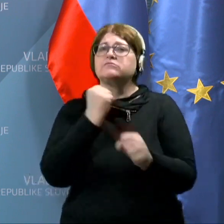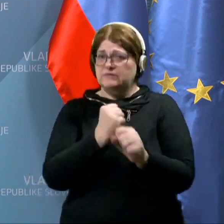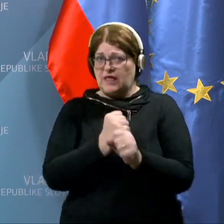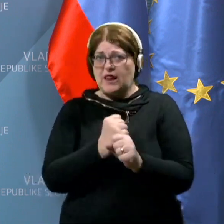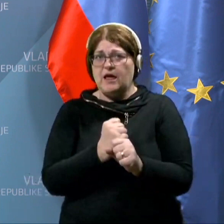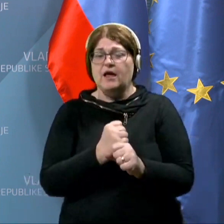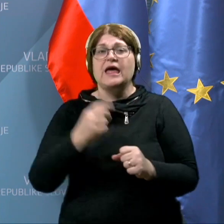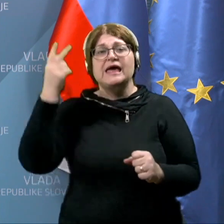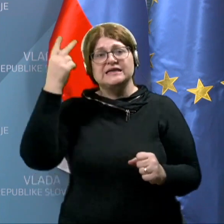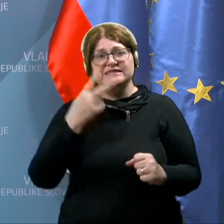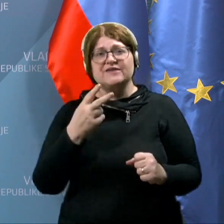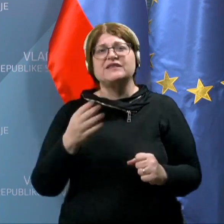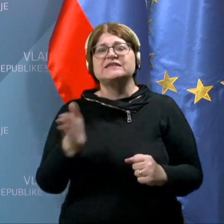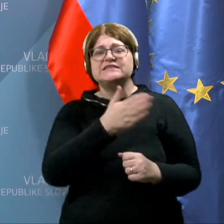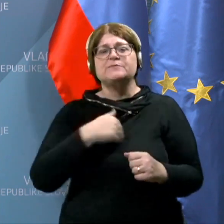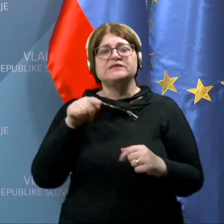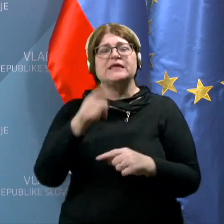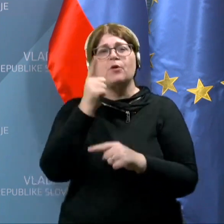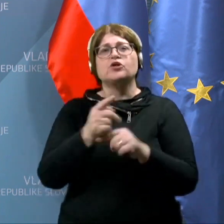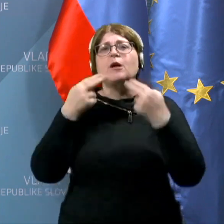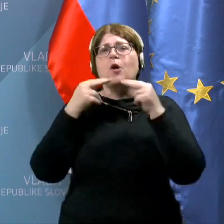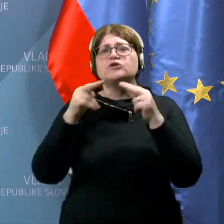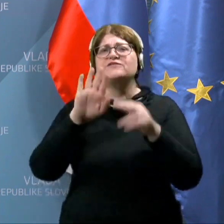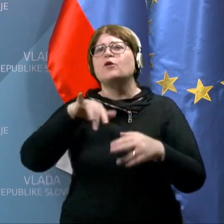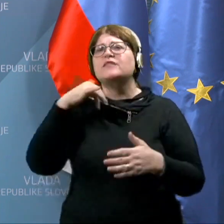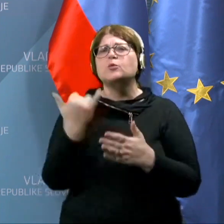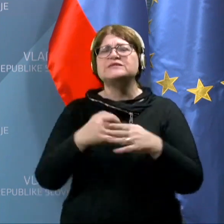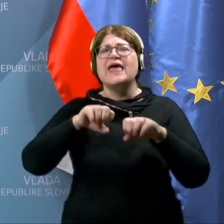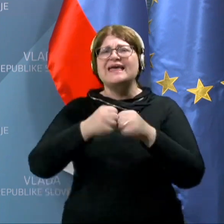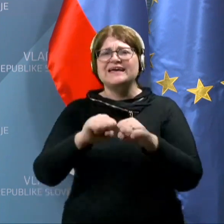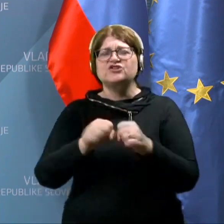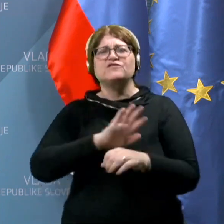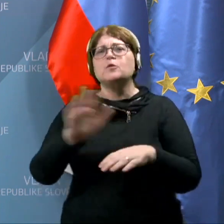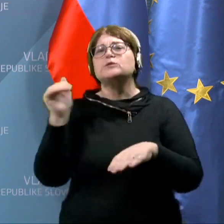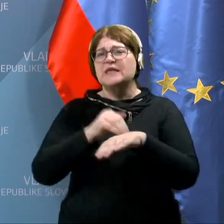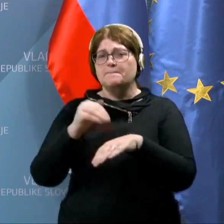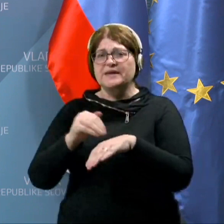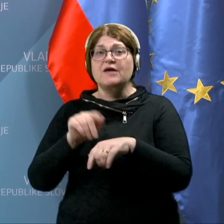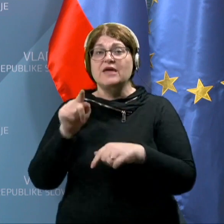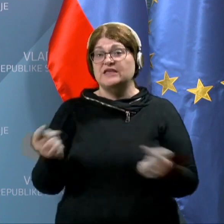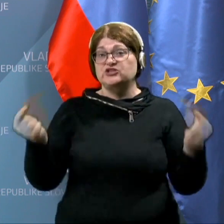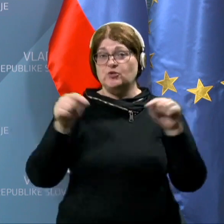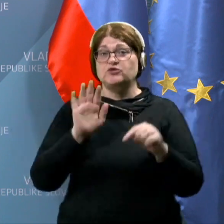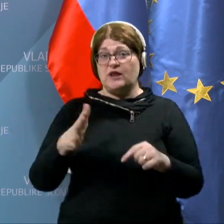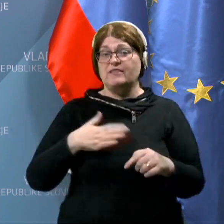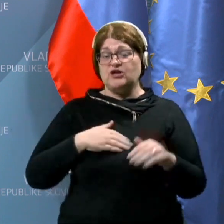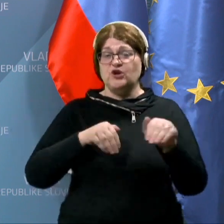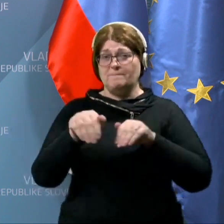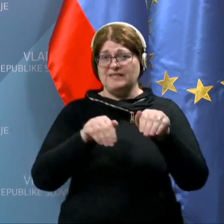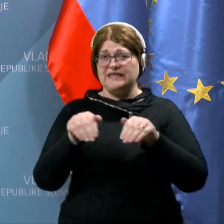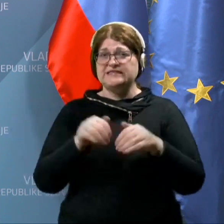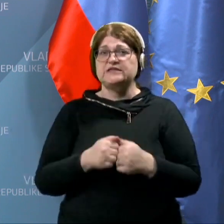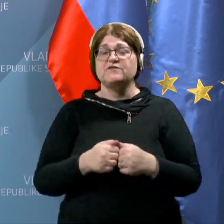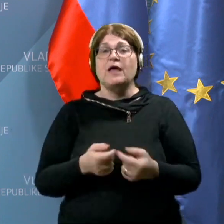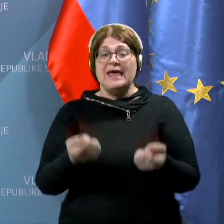Seveda se pa mi za tem odlokom odzivamo na vse kršitve in na vse prijave, ki so prišle na ministrstvo. Iz tega